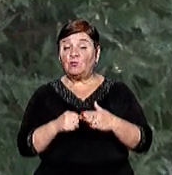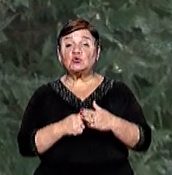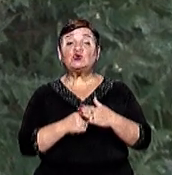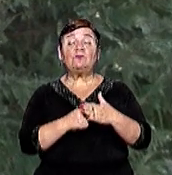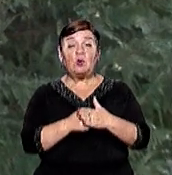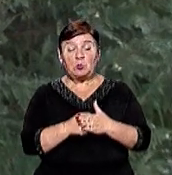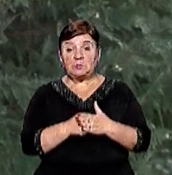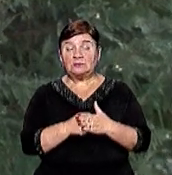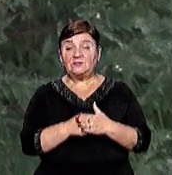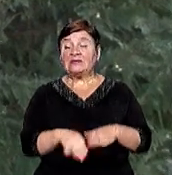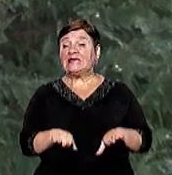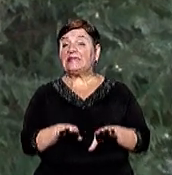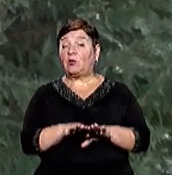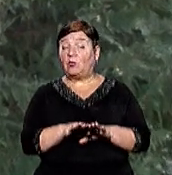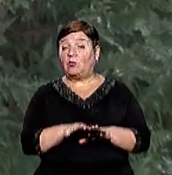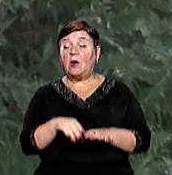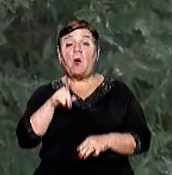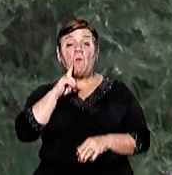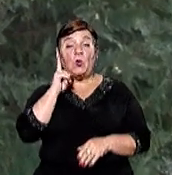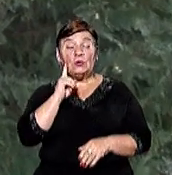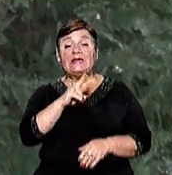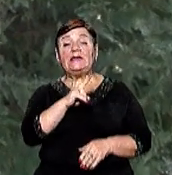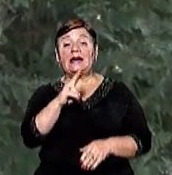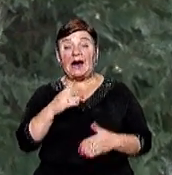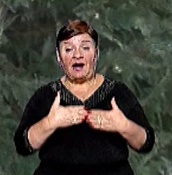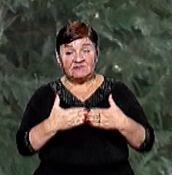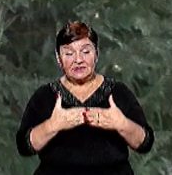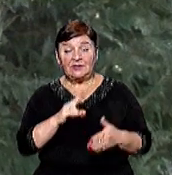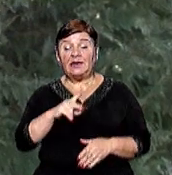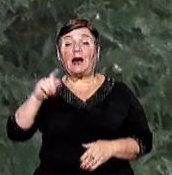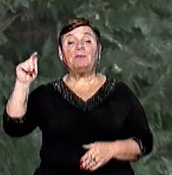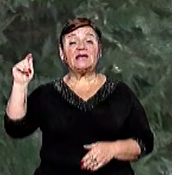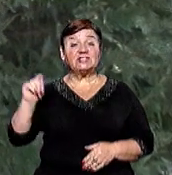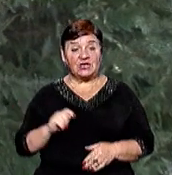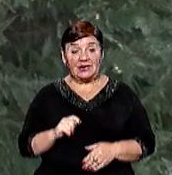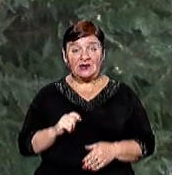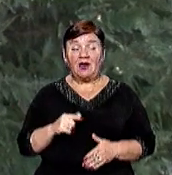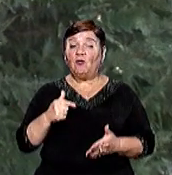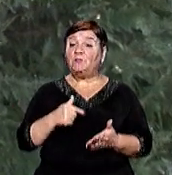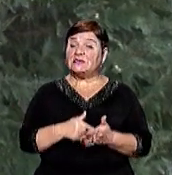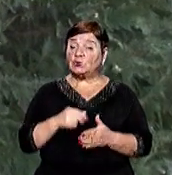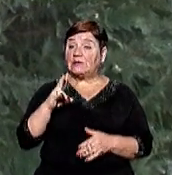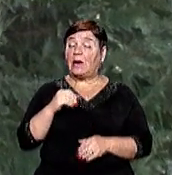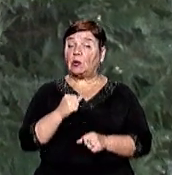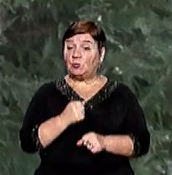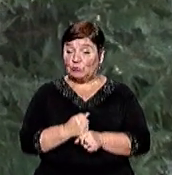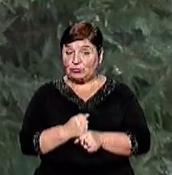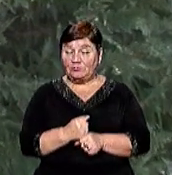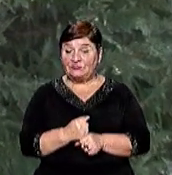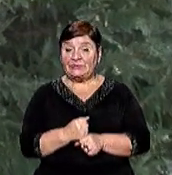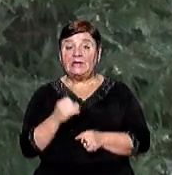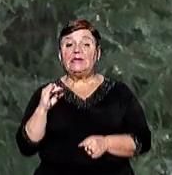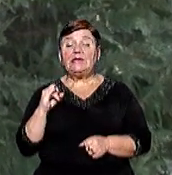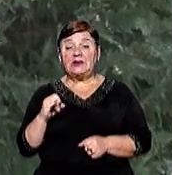саму таку активну молодь, яка доїжджає в місто на роботу І